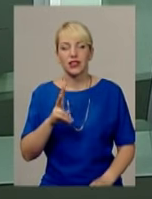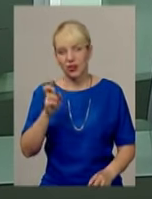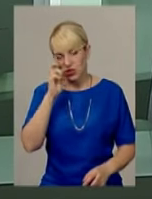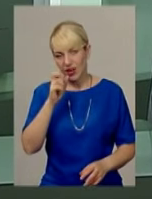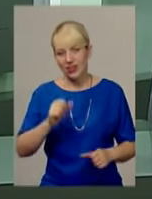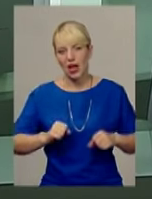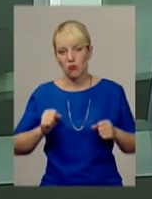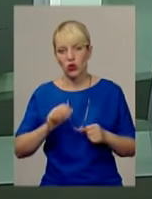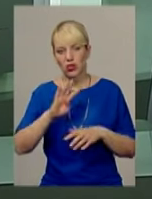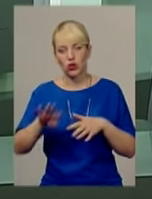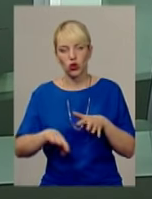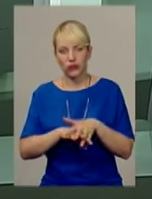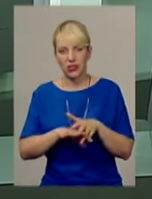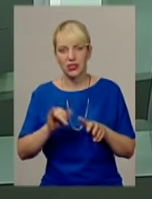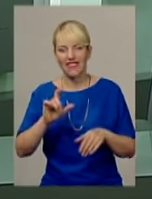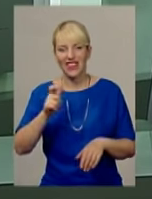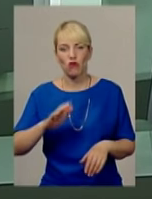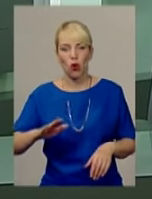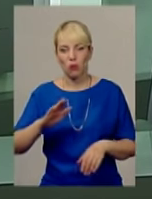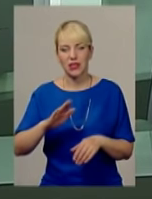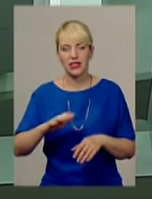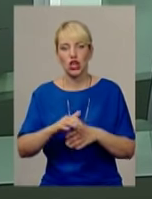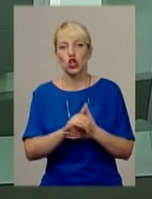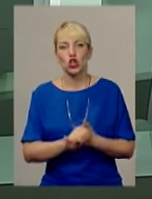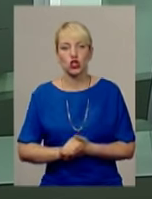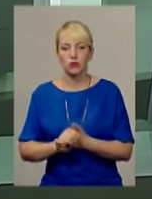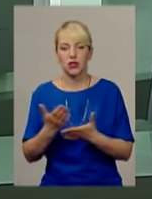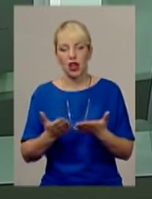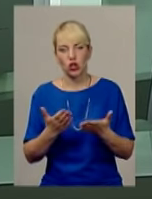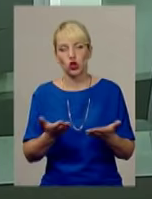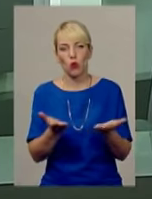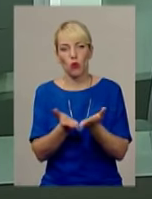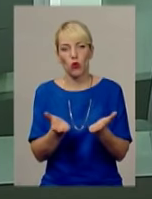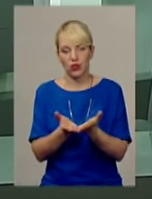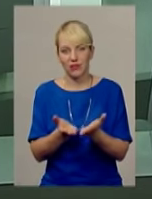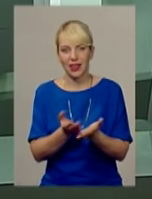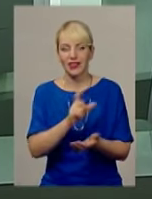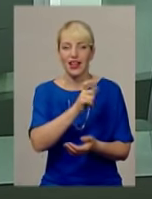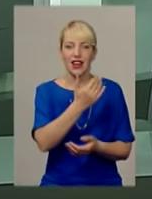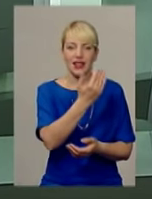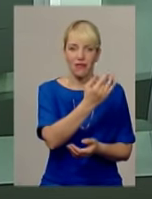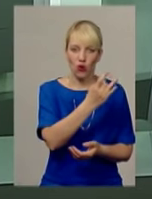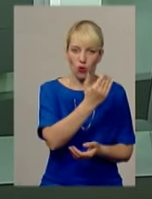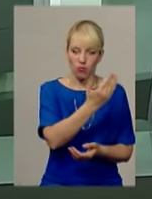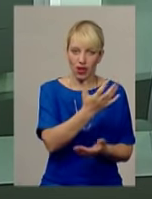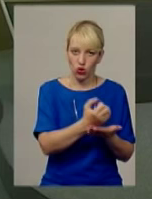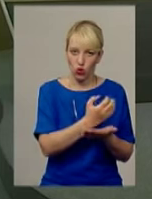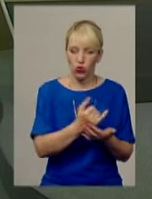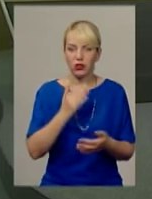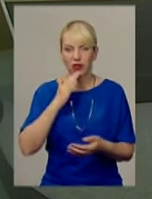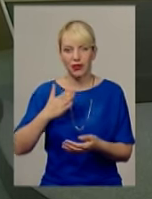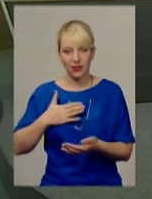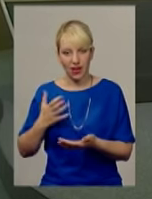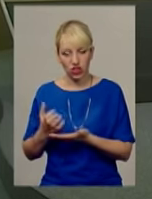інтегруватися в європейське суспільство. Але якщо порівняти доходи країн Старого світу та наші, то вони значно ж відрізняються.